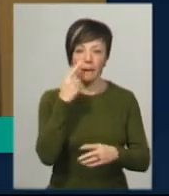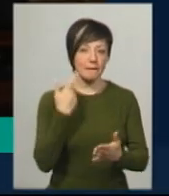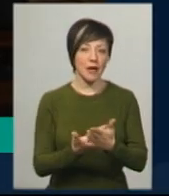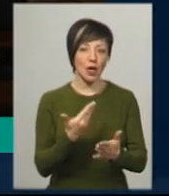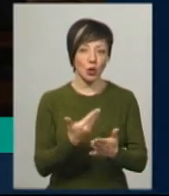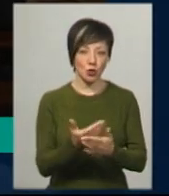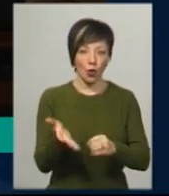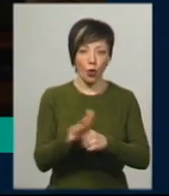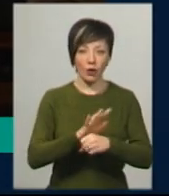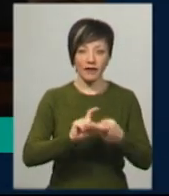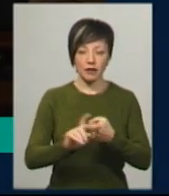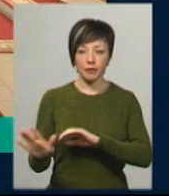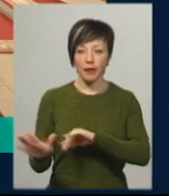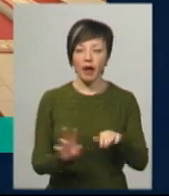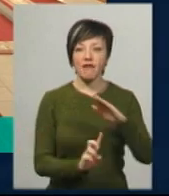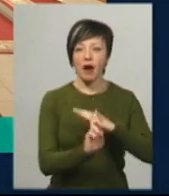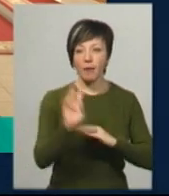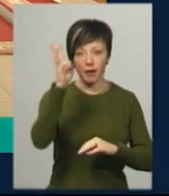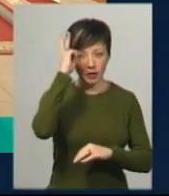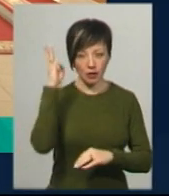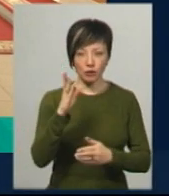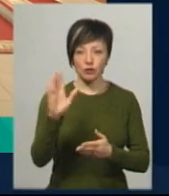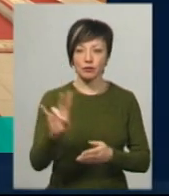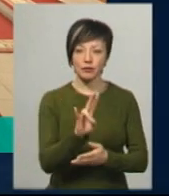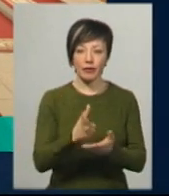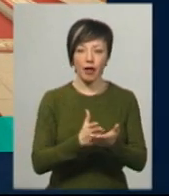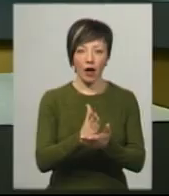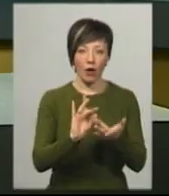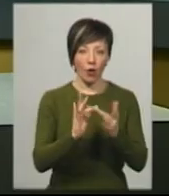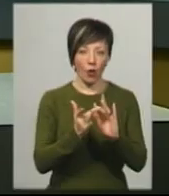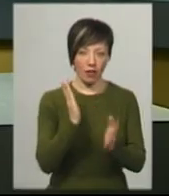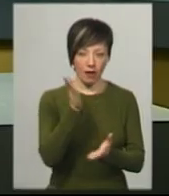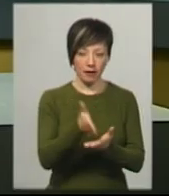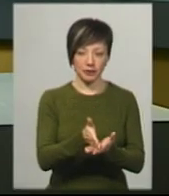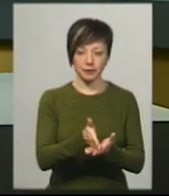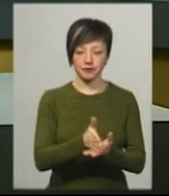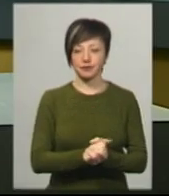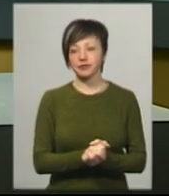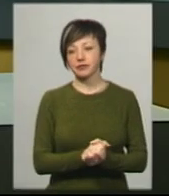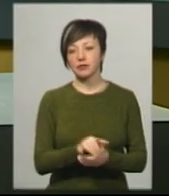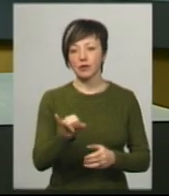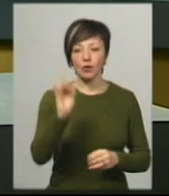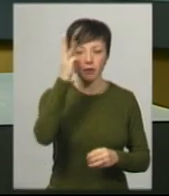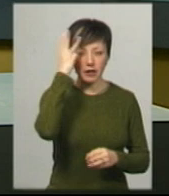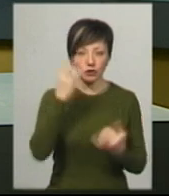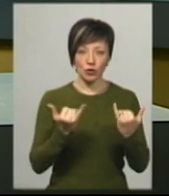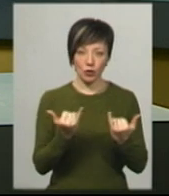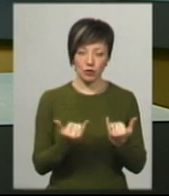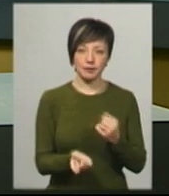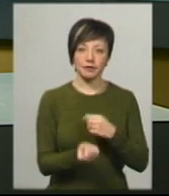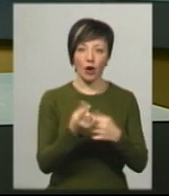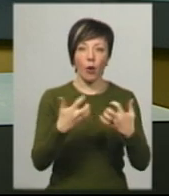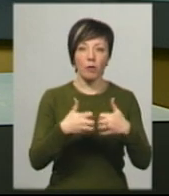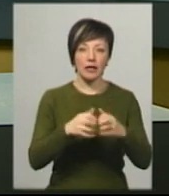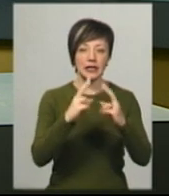коронавірус. У храмах на Хмельниччині проводять богослужіння онлайн. У Хмельницькому від сьогодні є обладнання